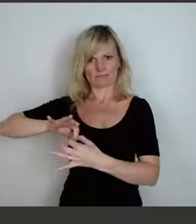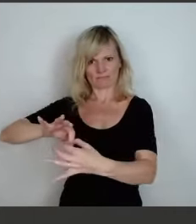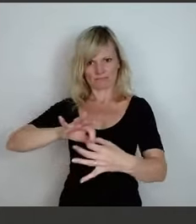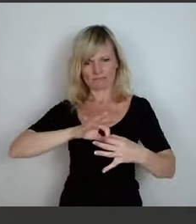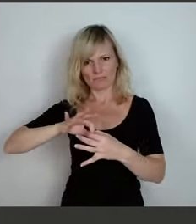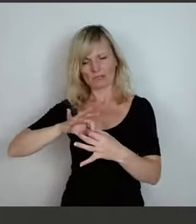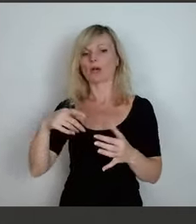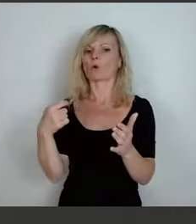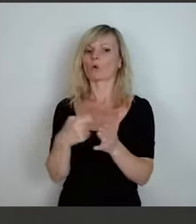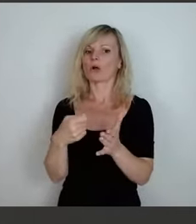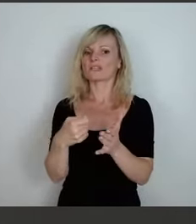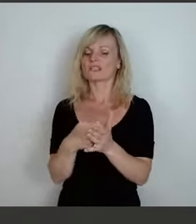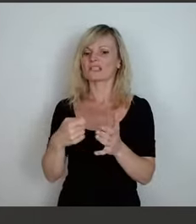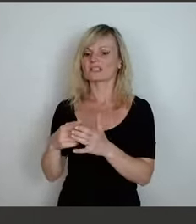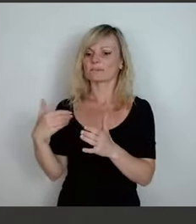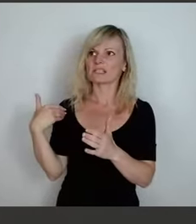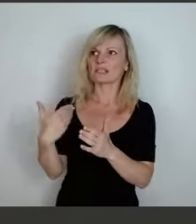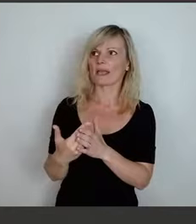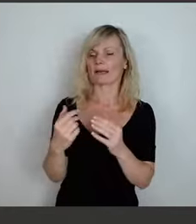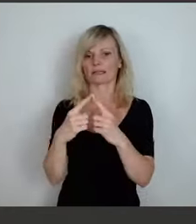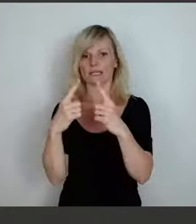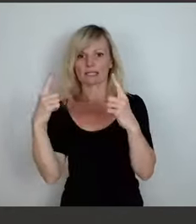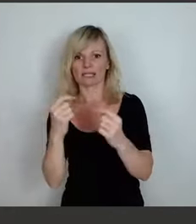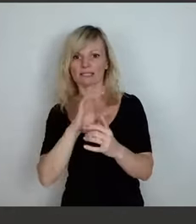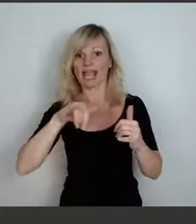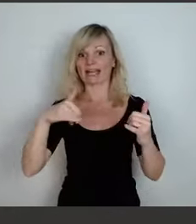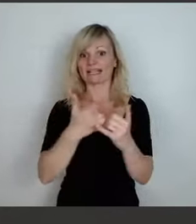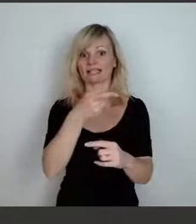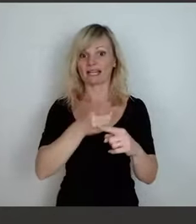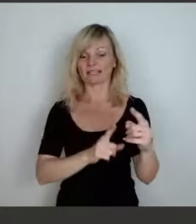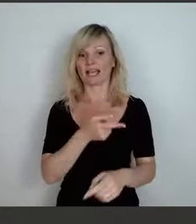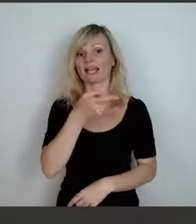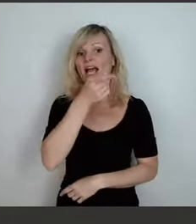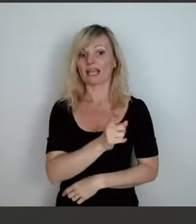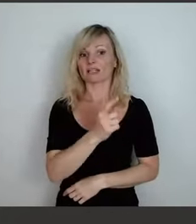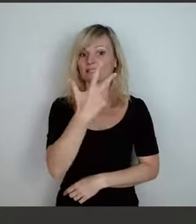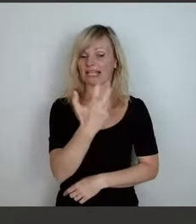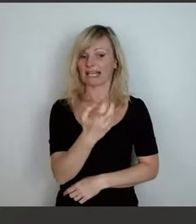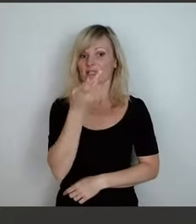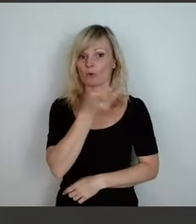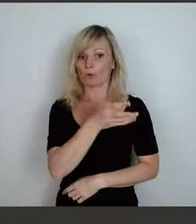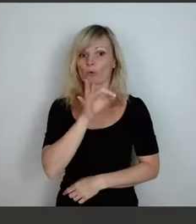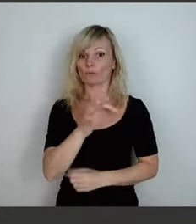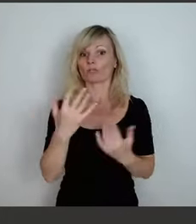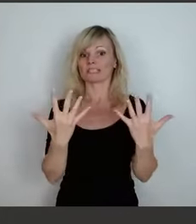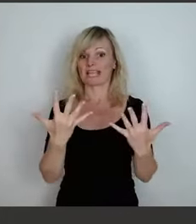kostet bisher das Ticket, Elternanteil, 130 Euro für 10 Monate.